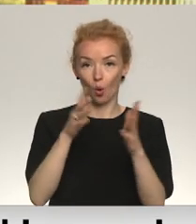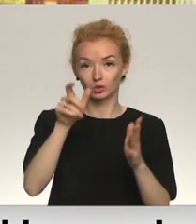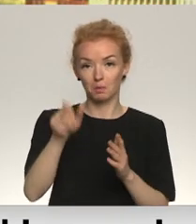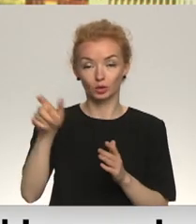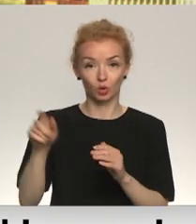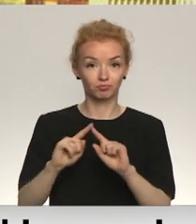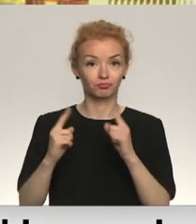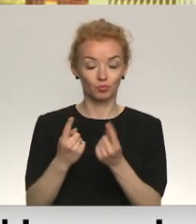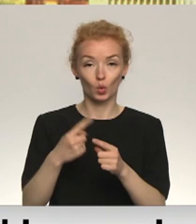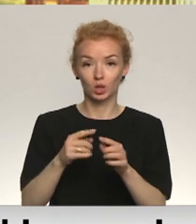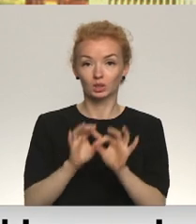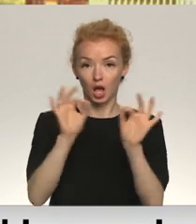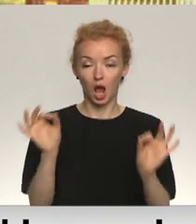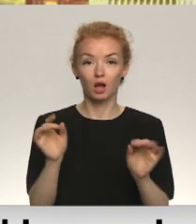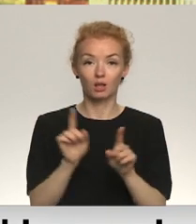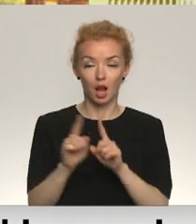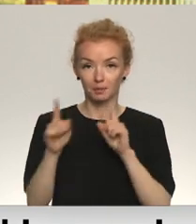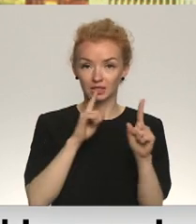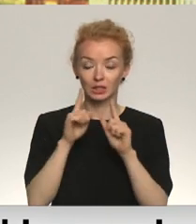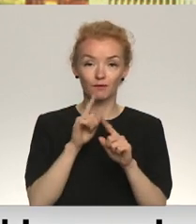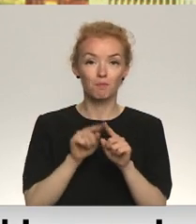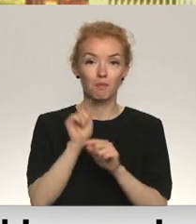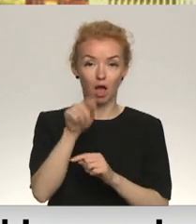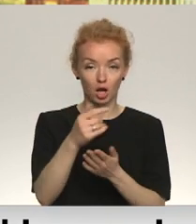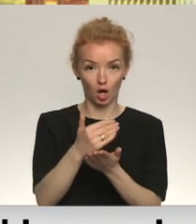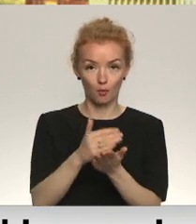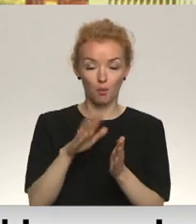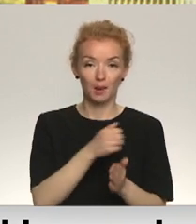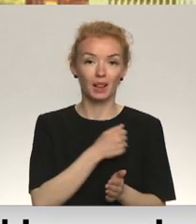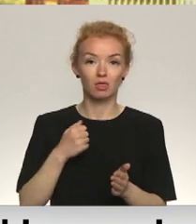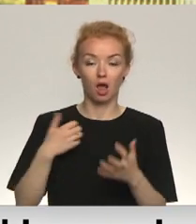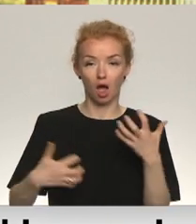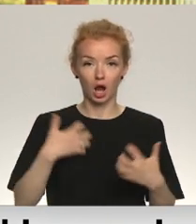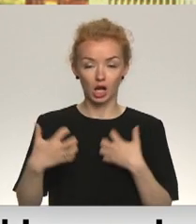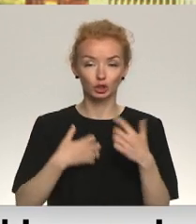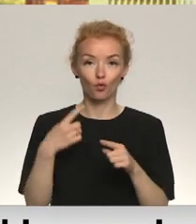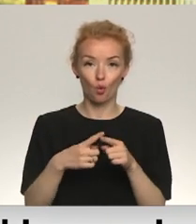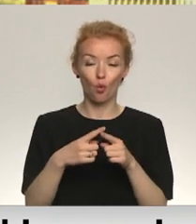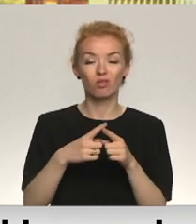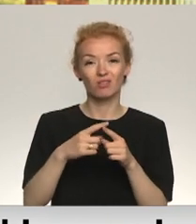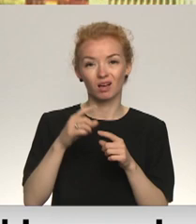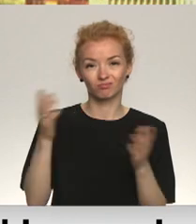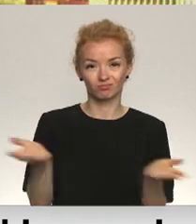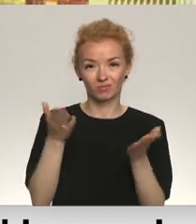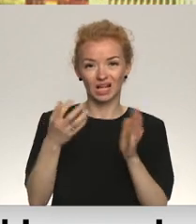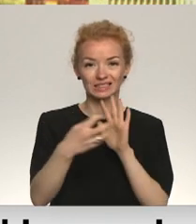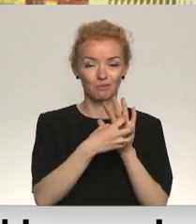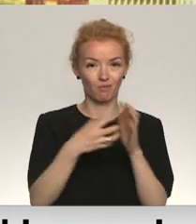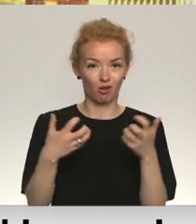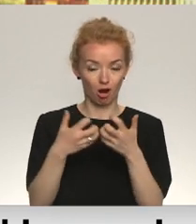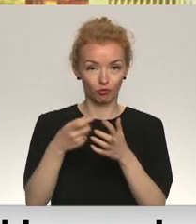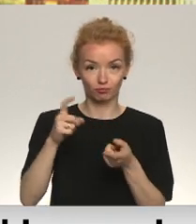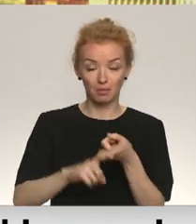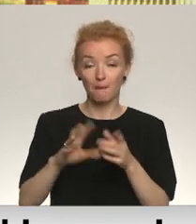aizturējusi un ir ierosināti vairāki administratīvie procesi par militāro agresiju un kāru slavinošo simbolu izmantošanu. Taču kopumā